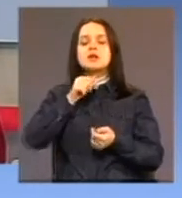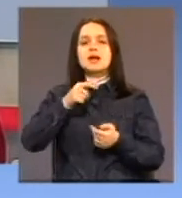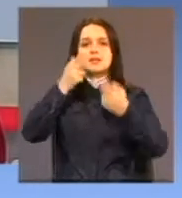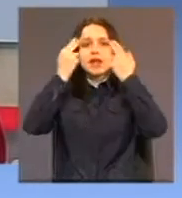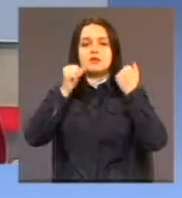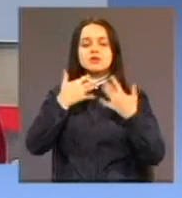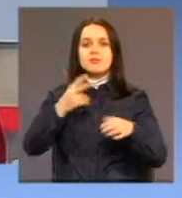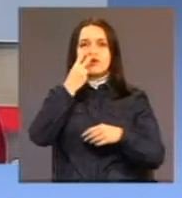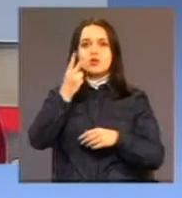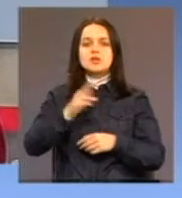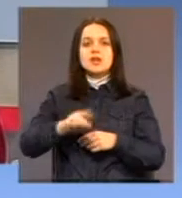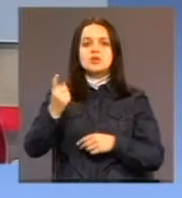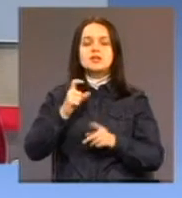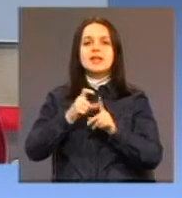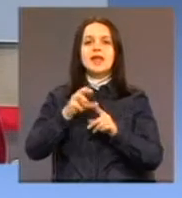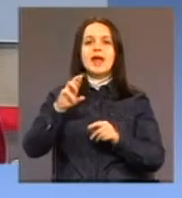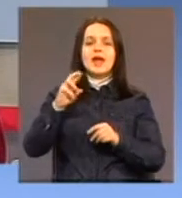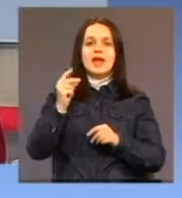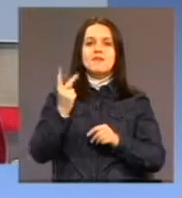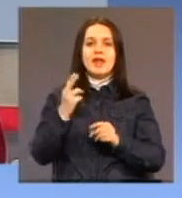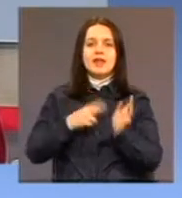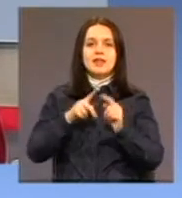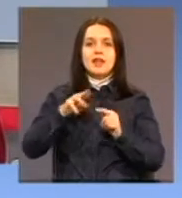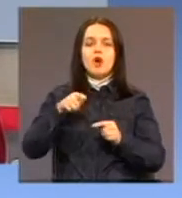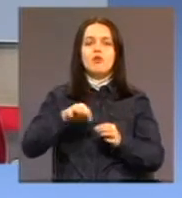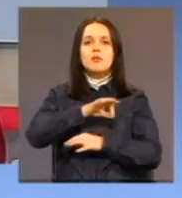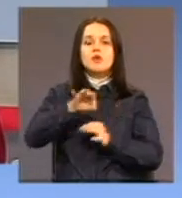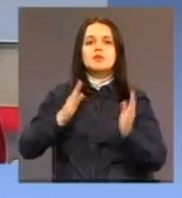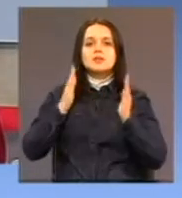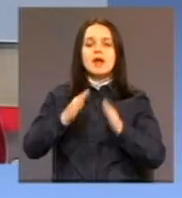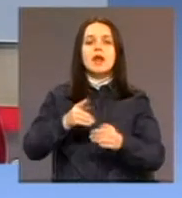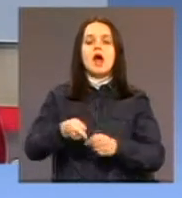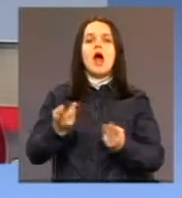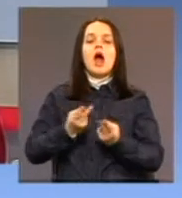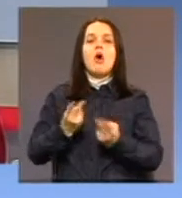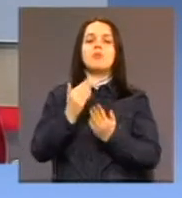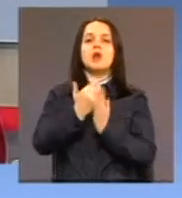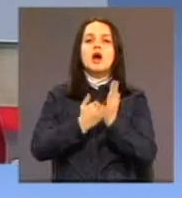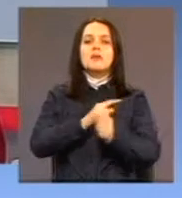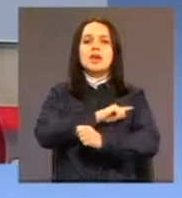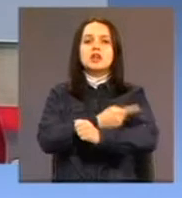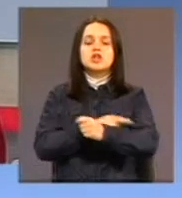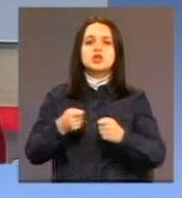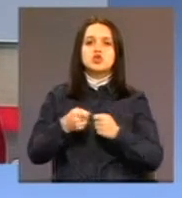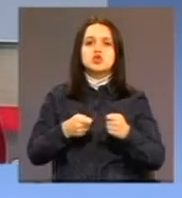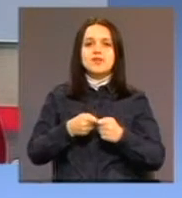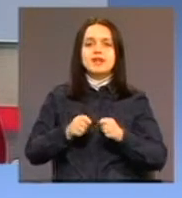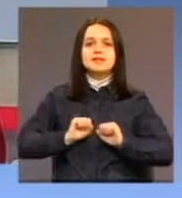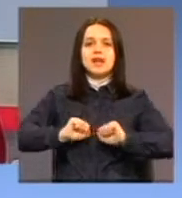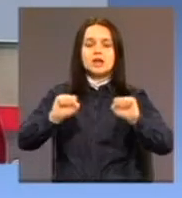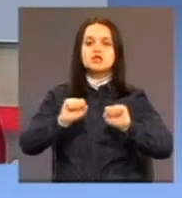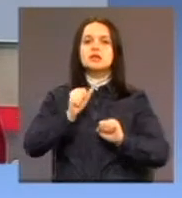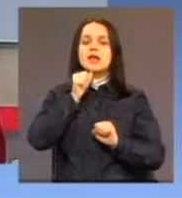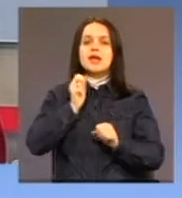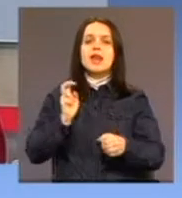centar otvoren je kao posebno usmjereni projekat u okviru programa jačanja društvene zaštite i inkluzije djece u BiH